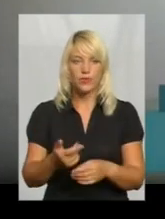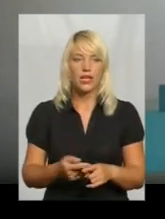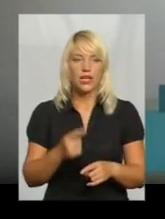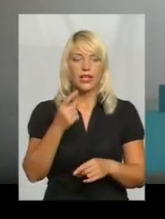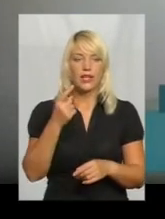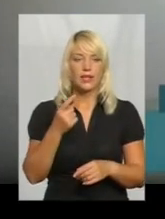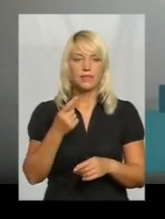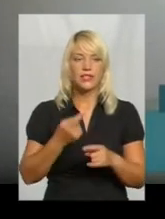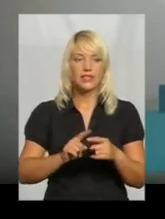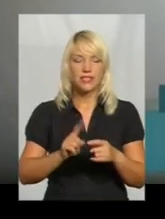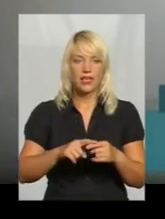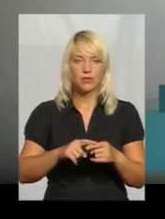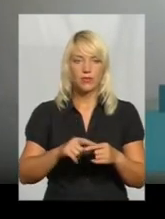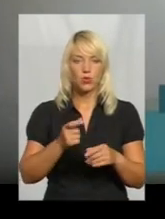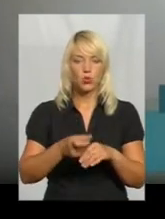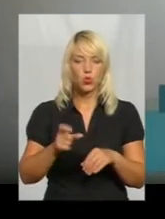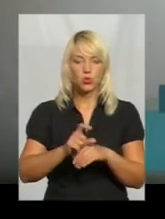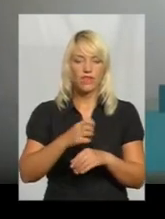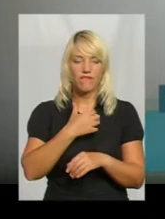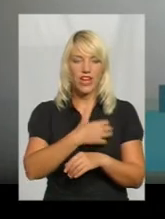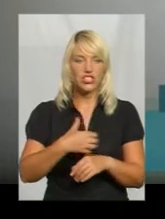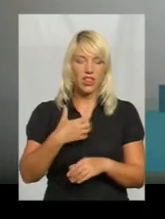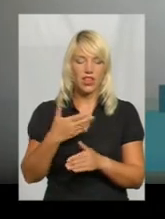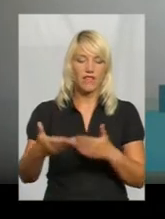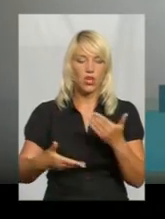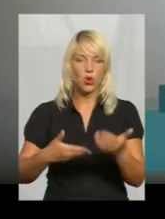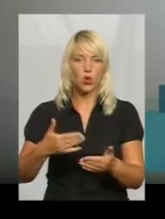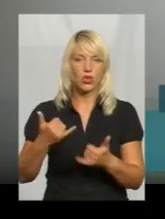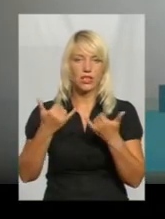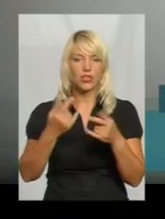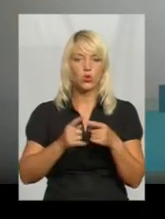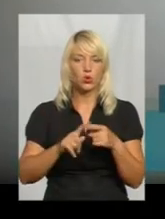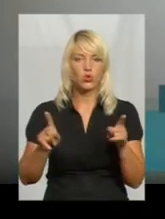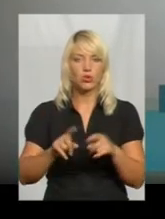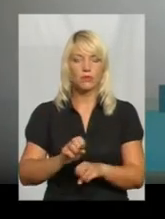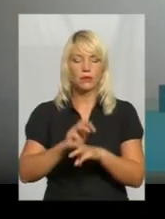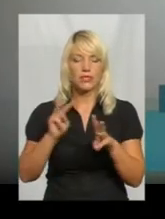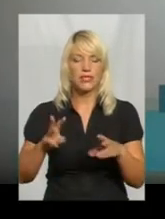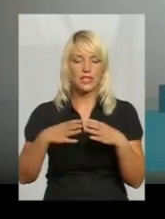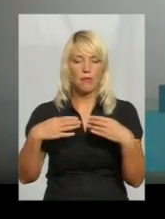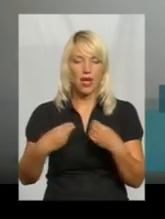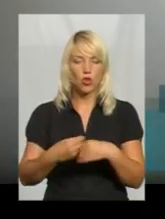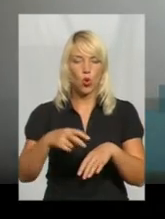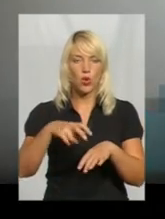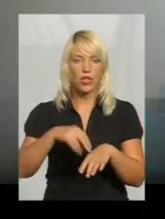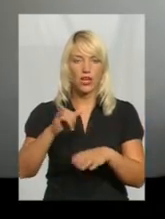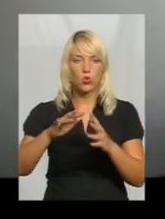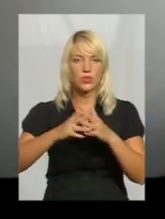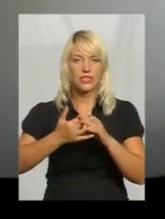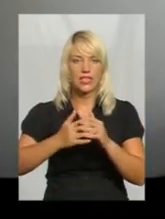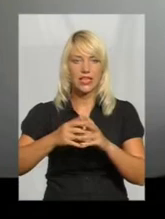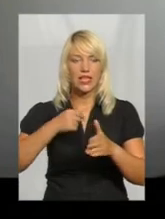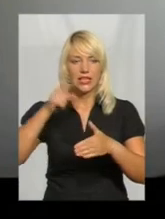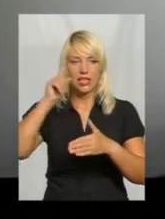дуже важливий крок, щоб забезпечити саме сімейну лікару в селі. І ми надімо, що